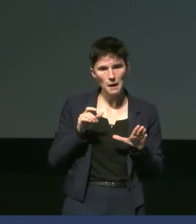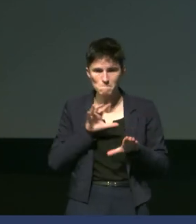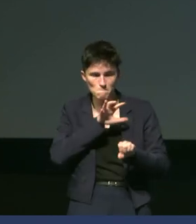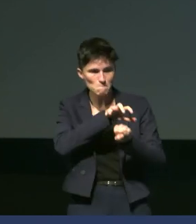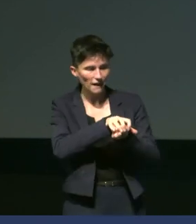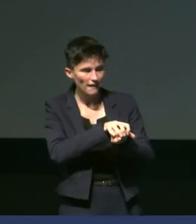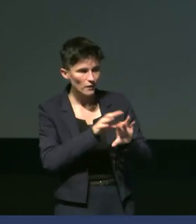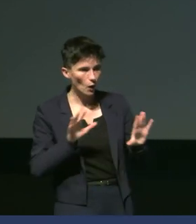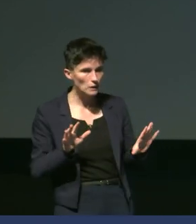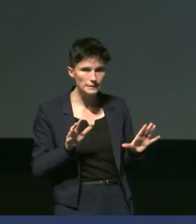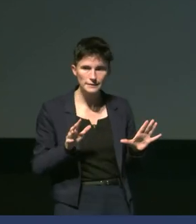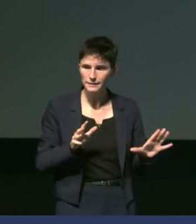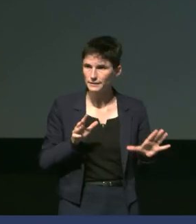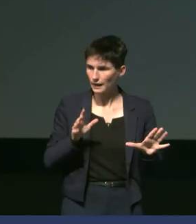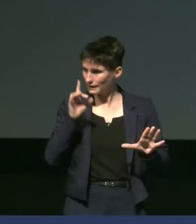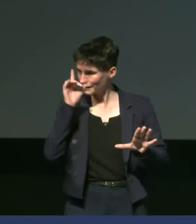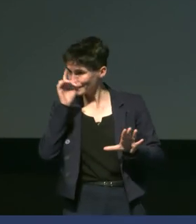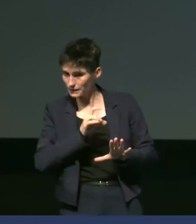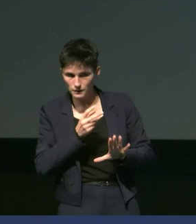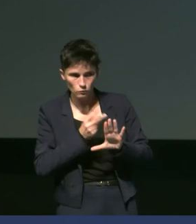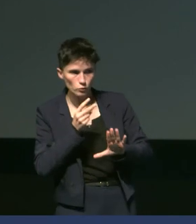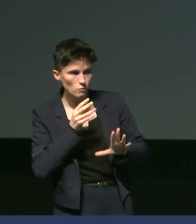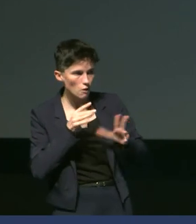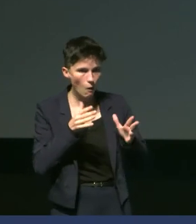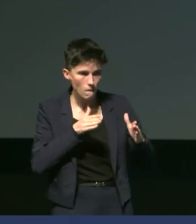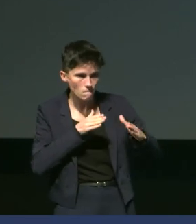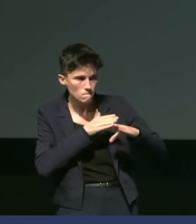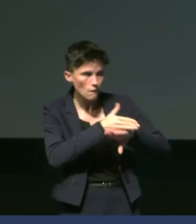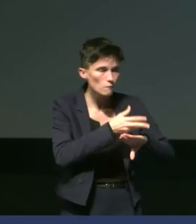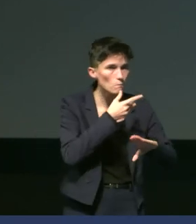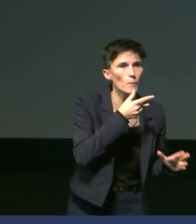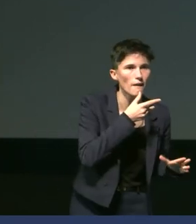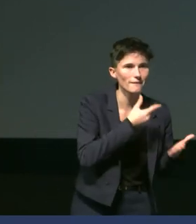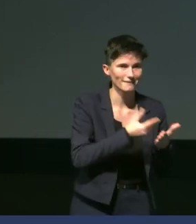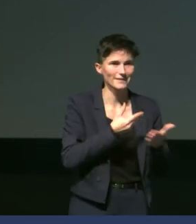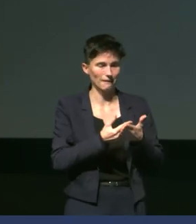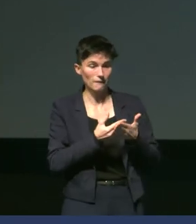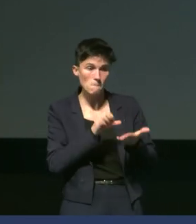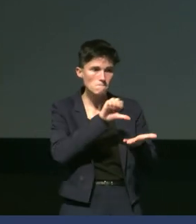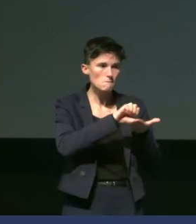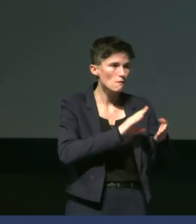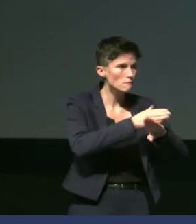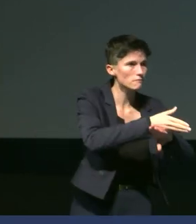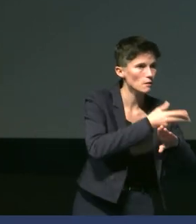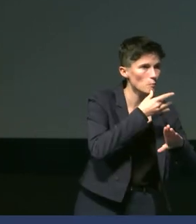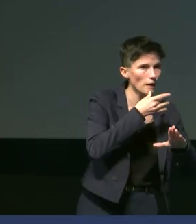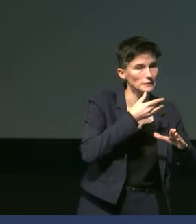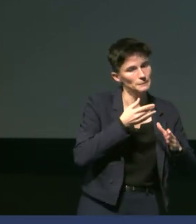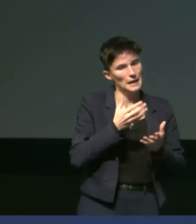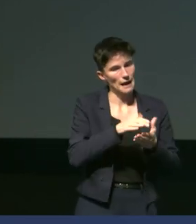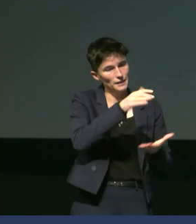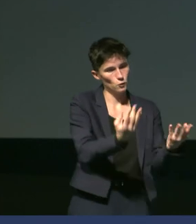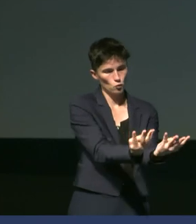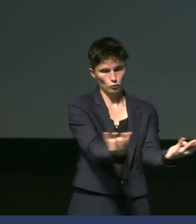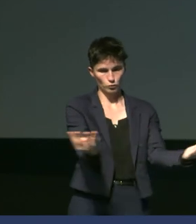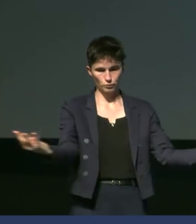plus de difficultés à s'insérer dans la colonie pour aller prédater l'individu qui est au milieu. Pour les individus périphériques, on